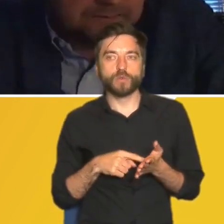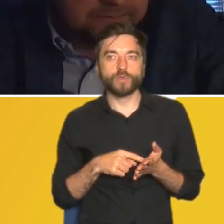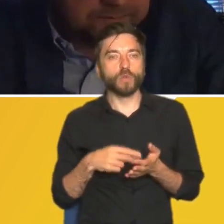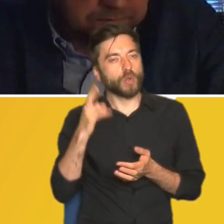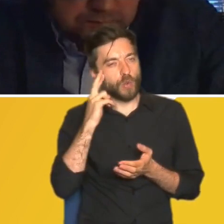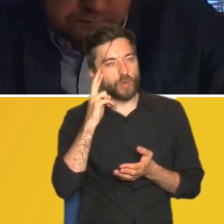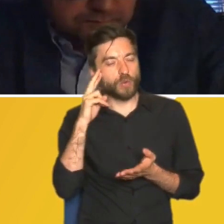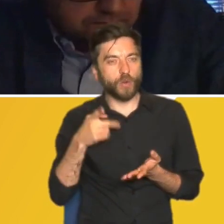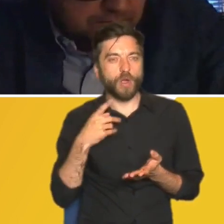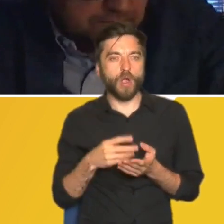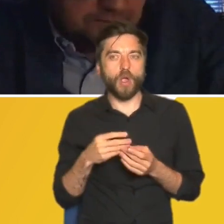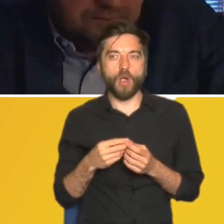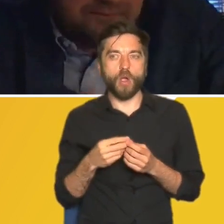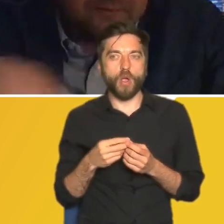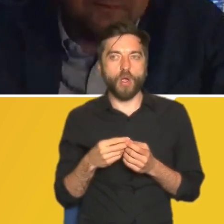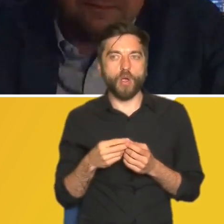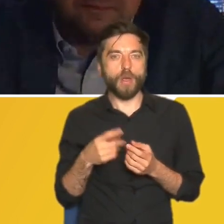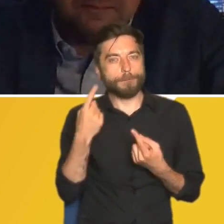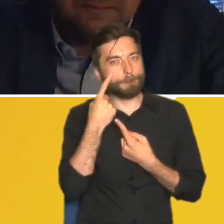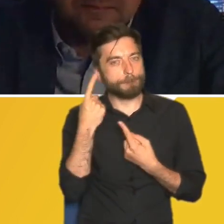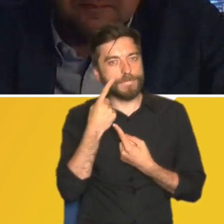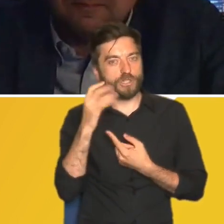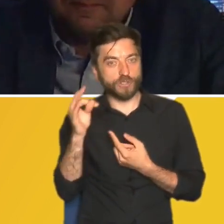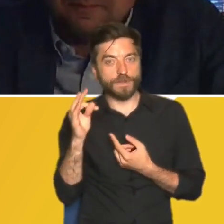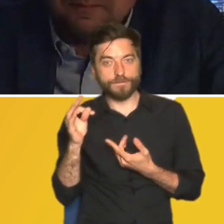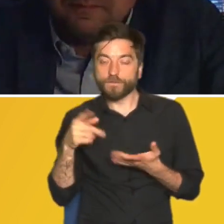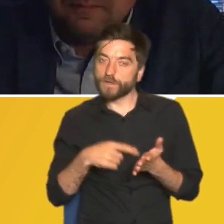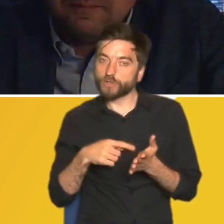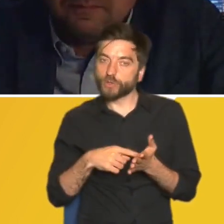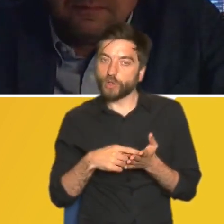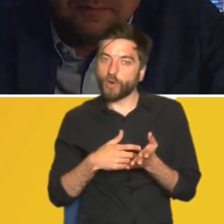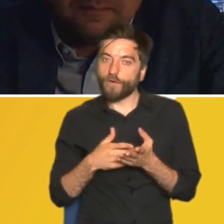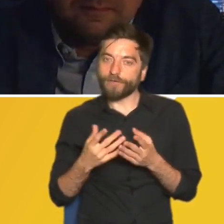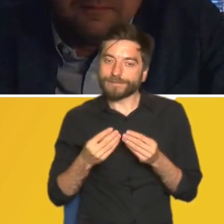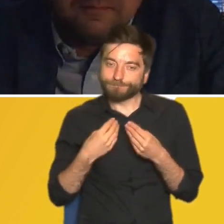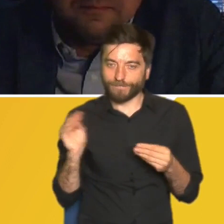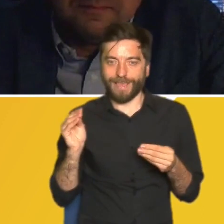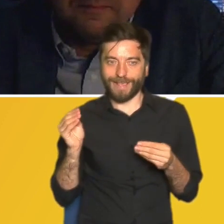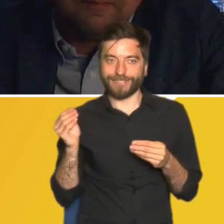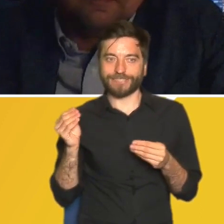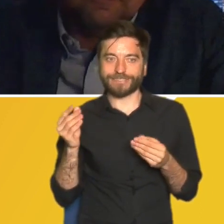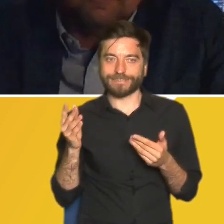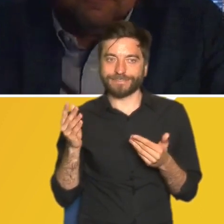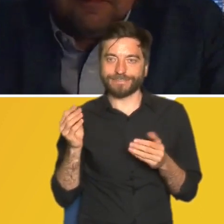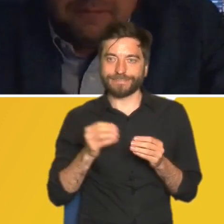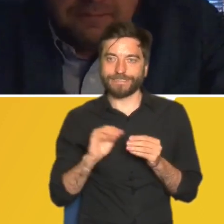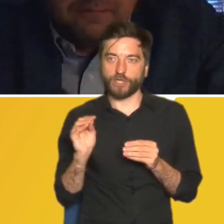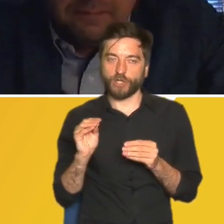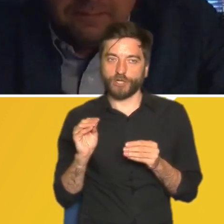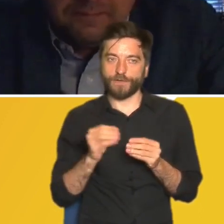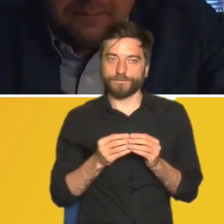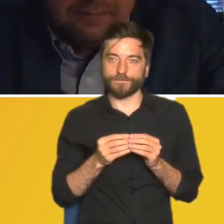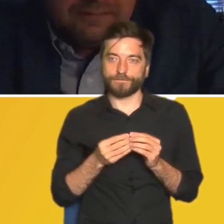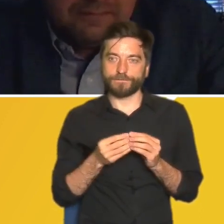rozumiem ta pana myśl dąży jednak do większego obciążenia do większego